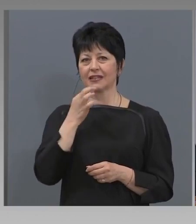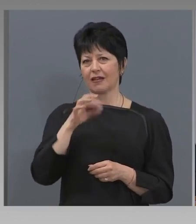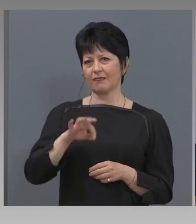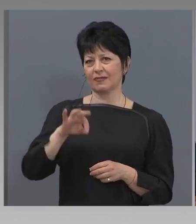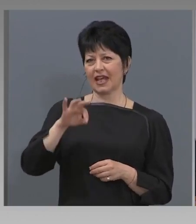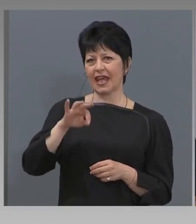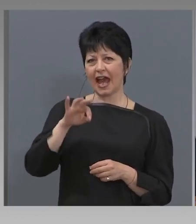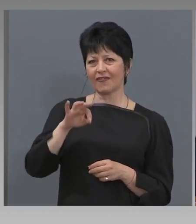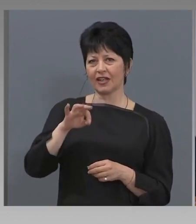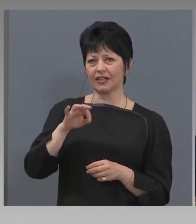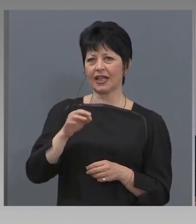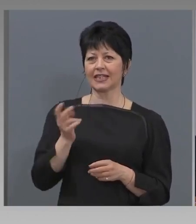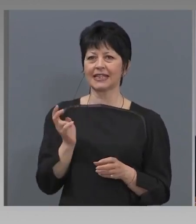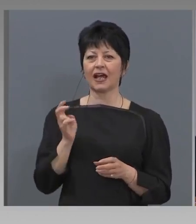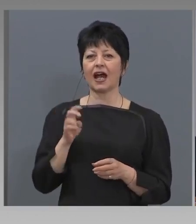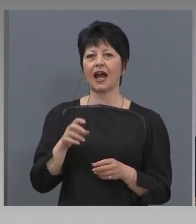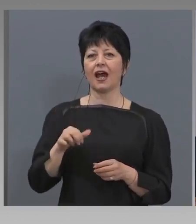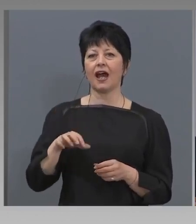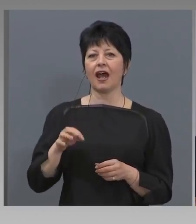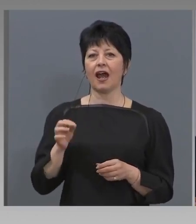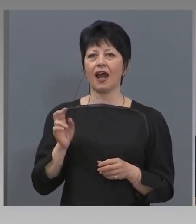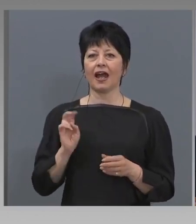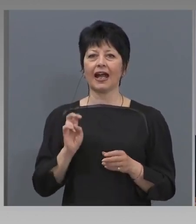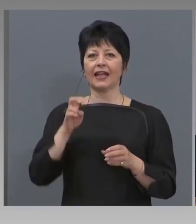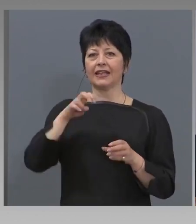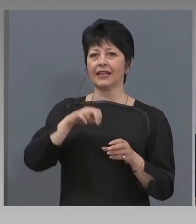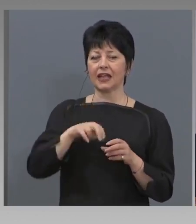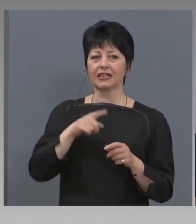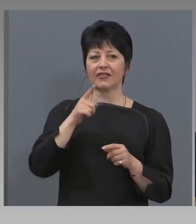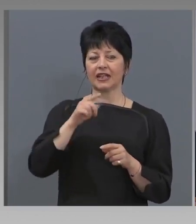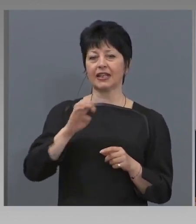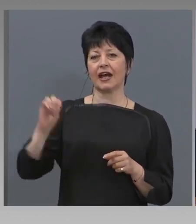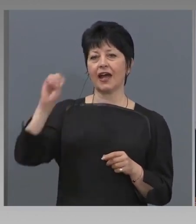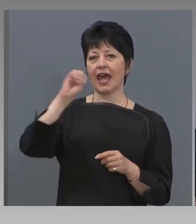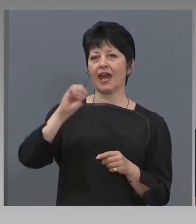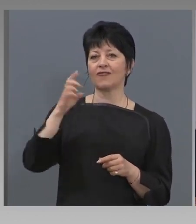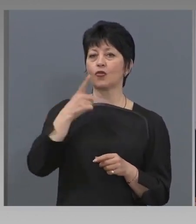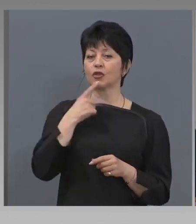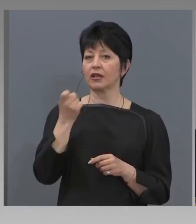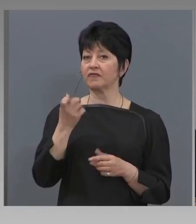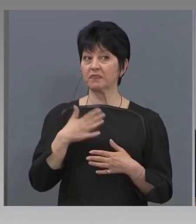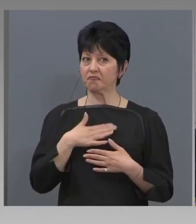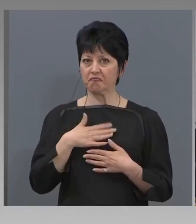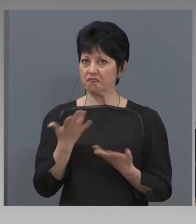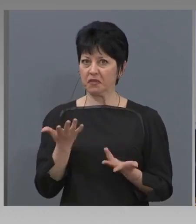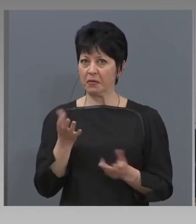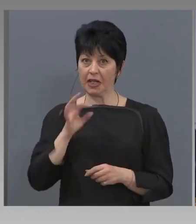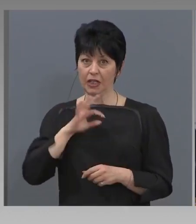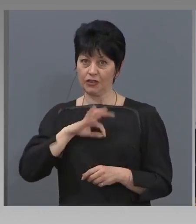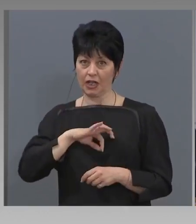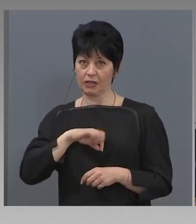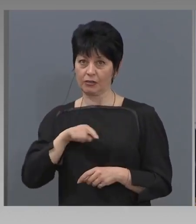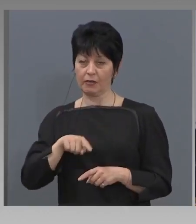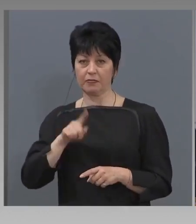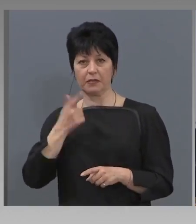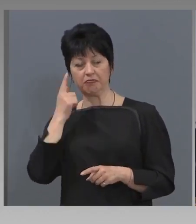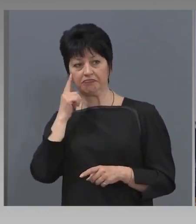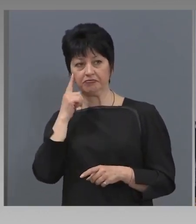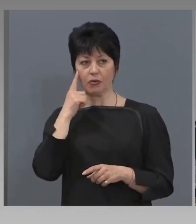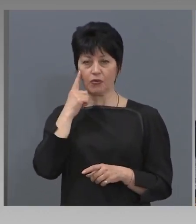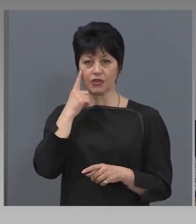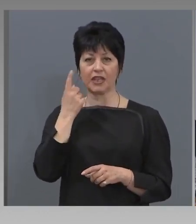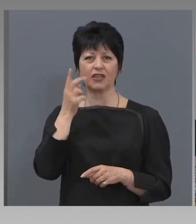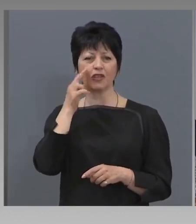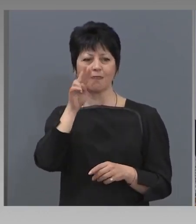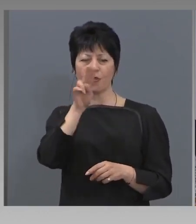чухме вчера отново за кандидатстване за чекалнета за еврозоната. Имаме ли изобщо някакви шансове при положение, че прогнозата